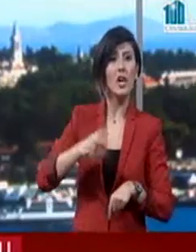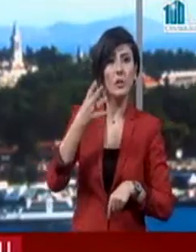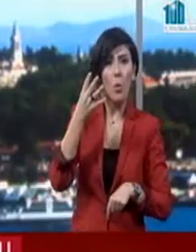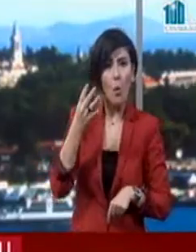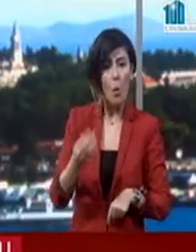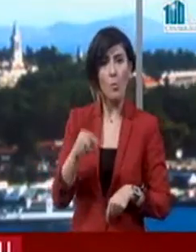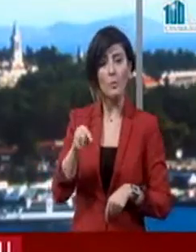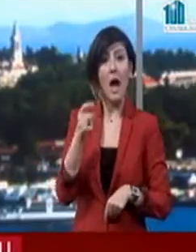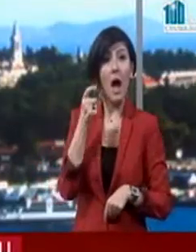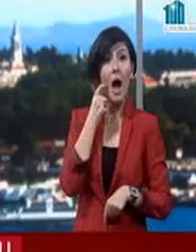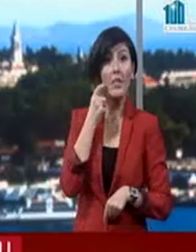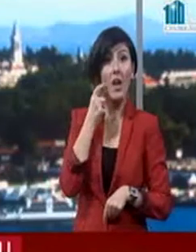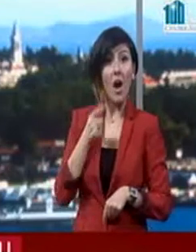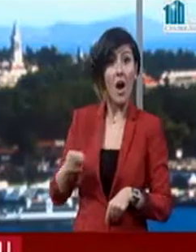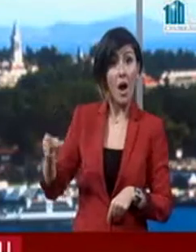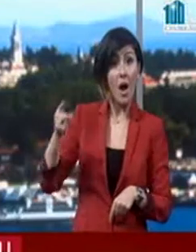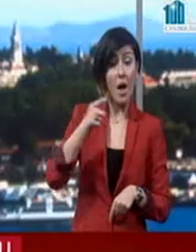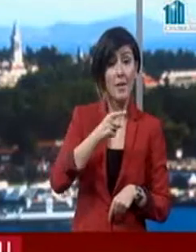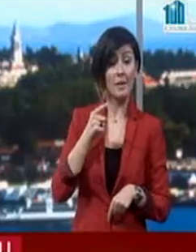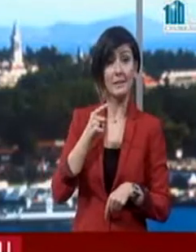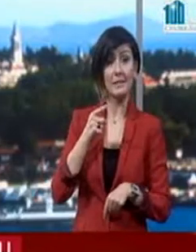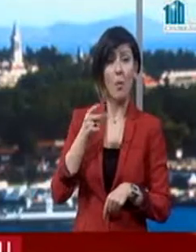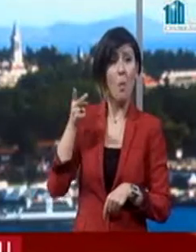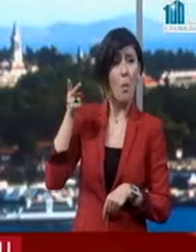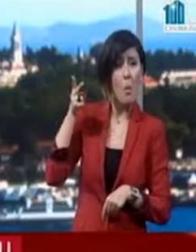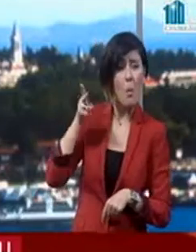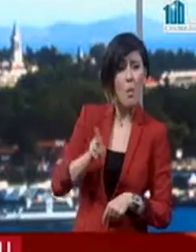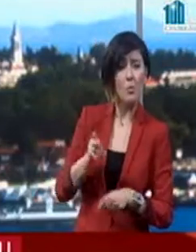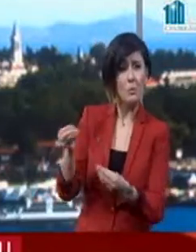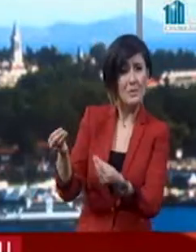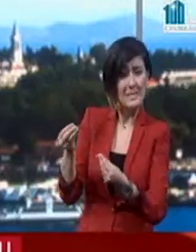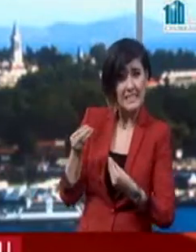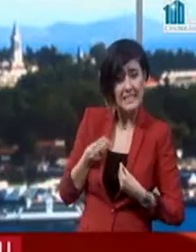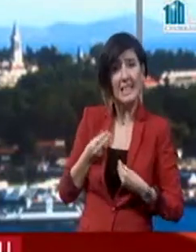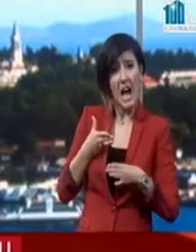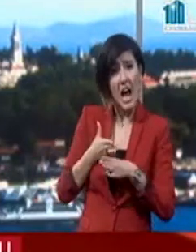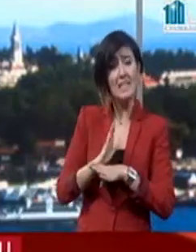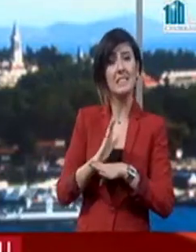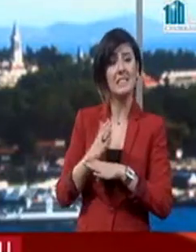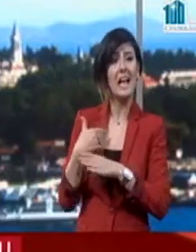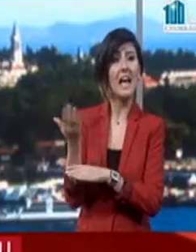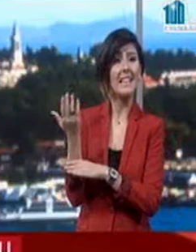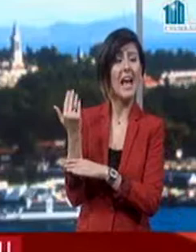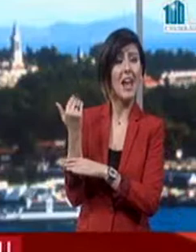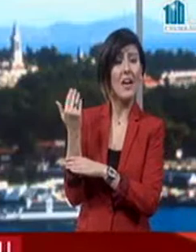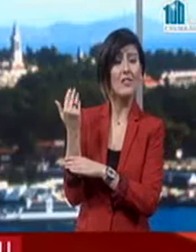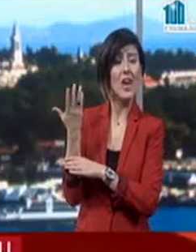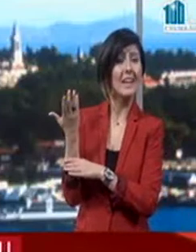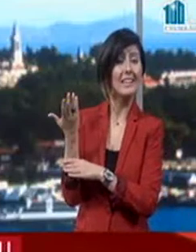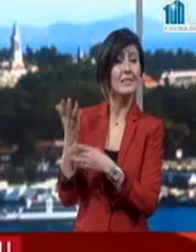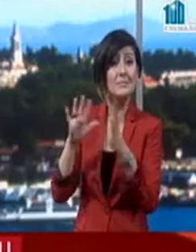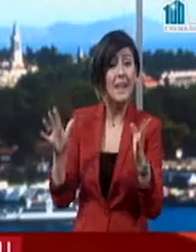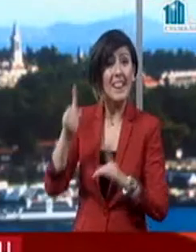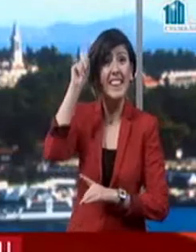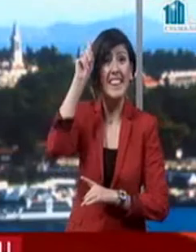aziz atalarımız bize şehadetleriyle aslında geleceğimizin istikbalimizin